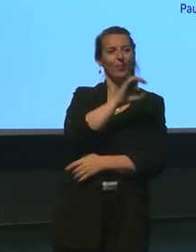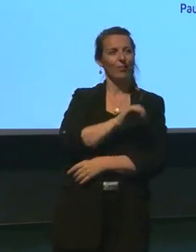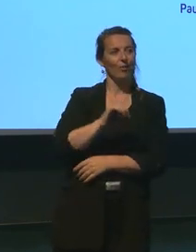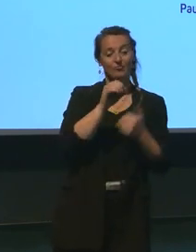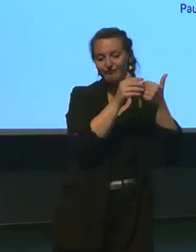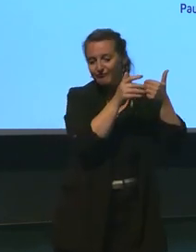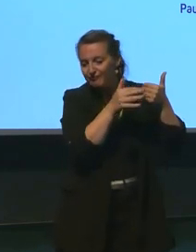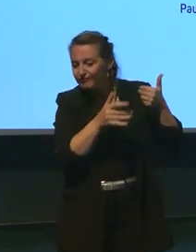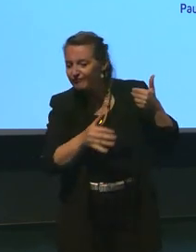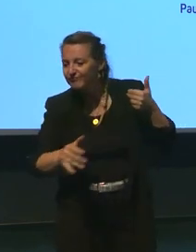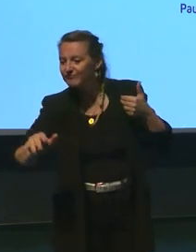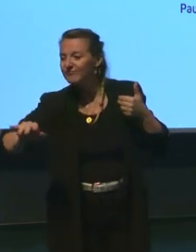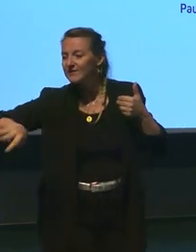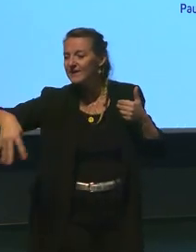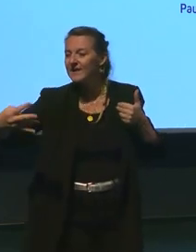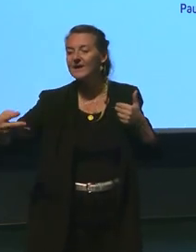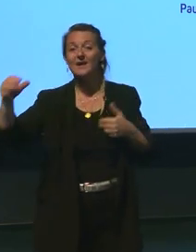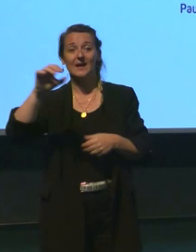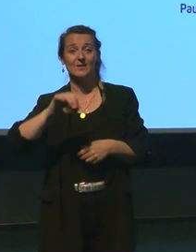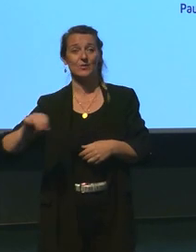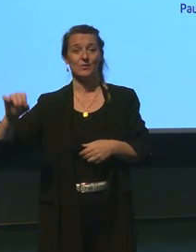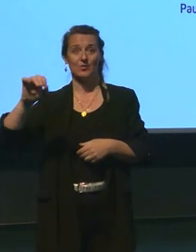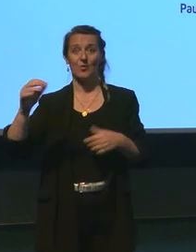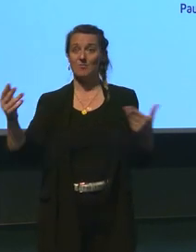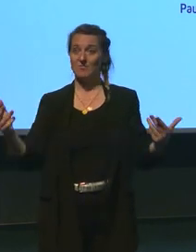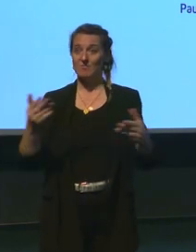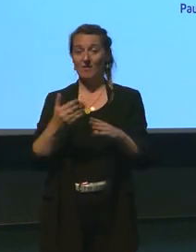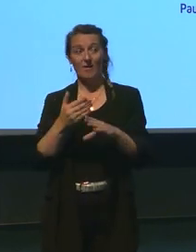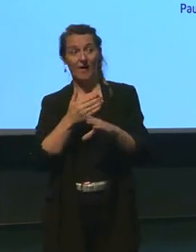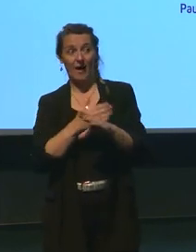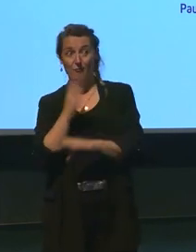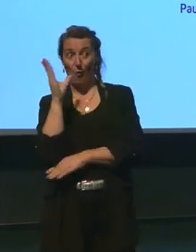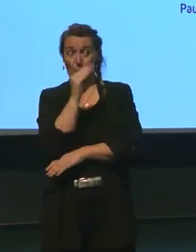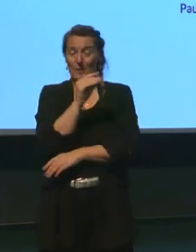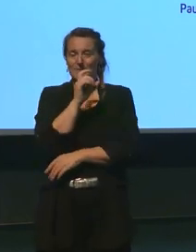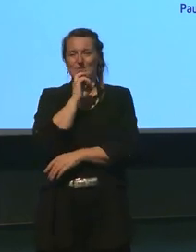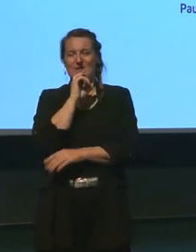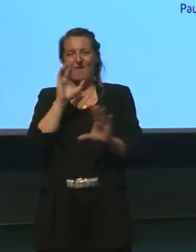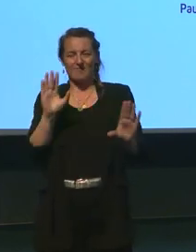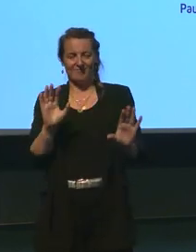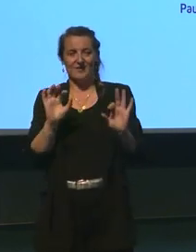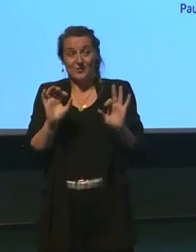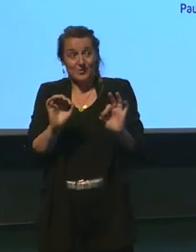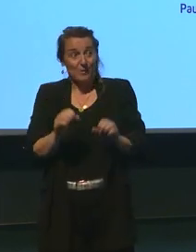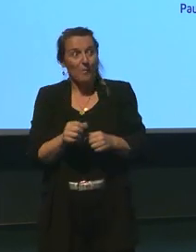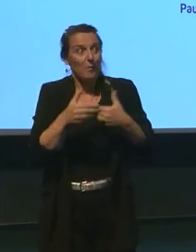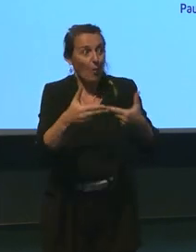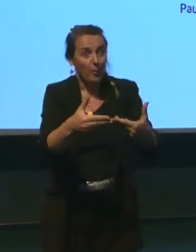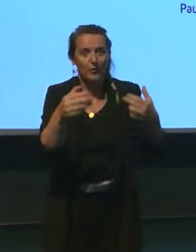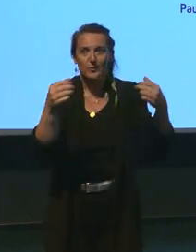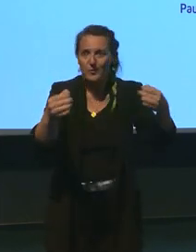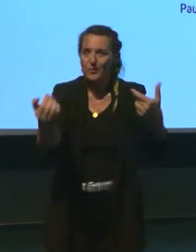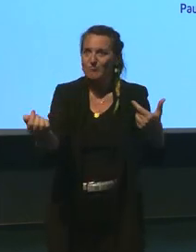qui se tiendra jusqu'au 14 octobre. Et avant de l'oublier tout à l'heure, on vous invite déjà à venir